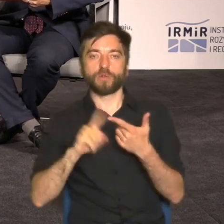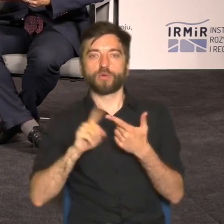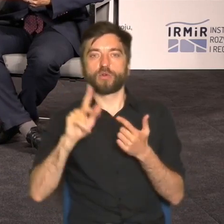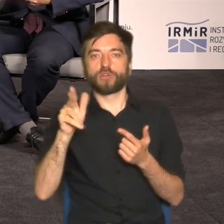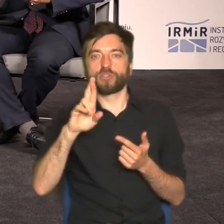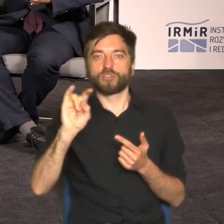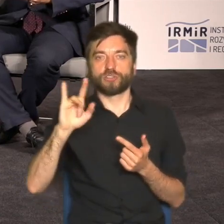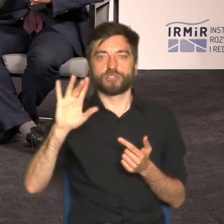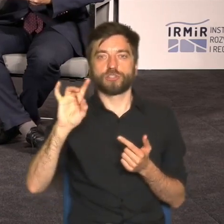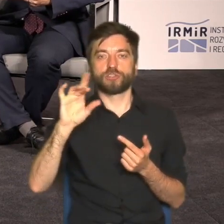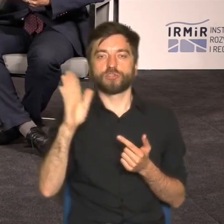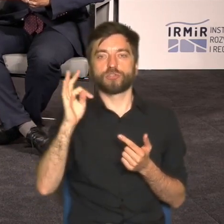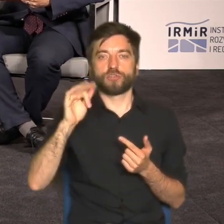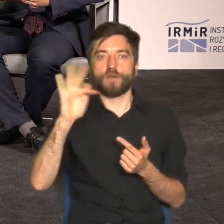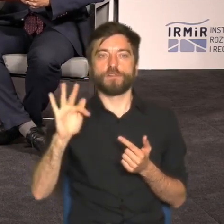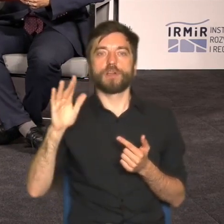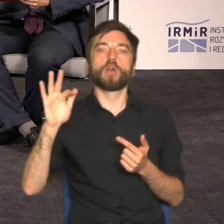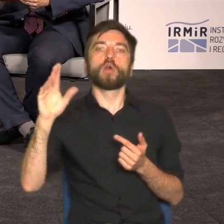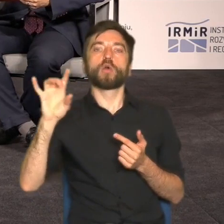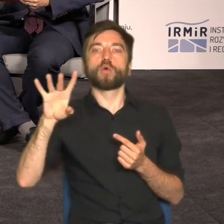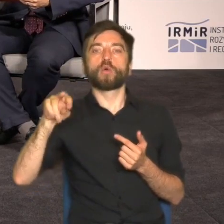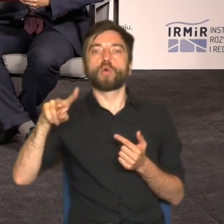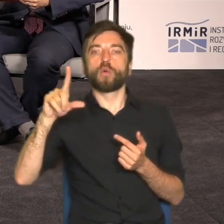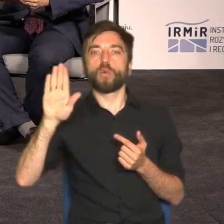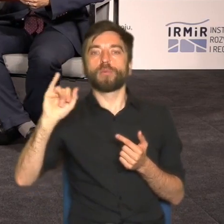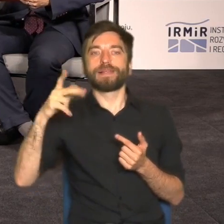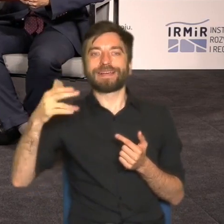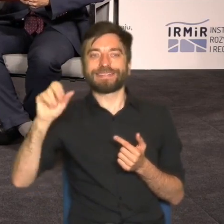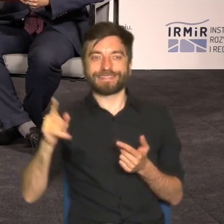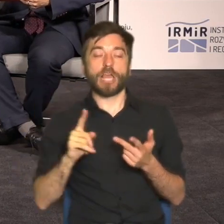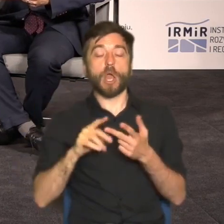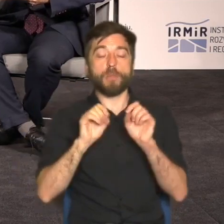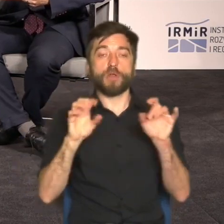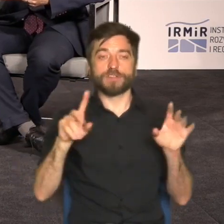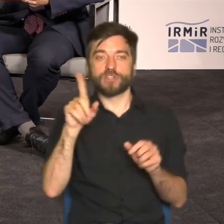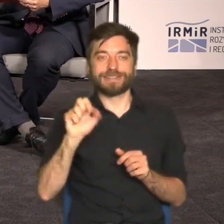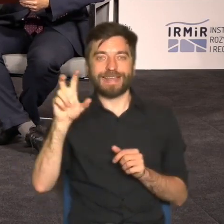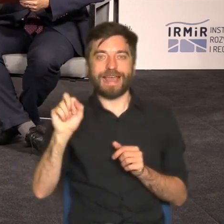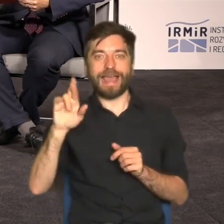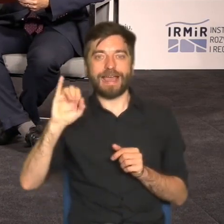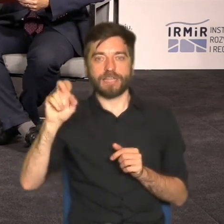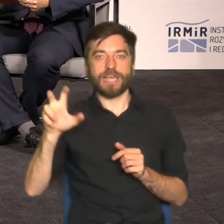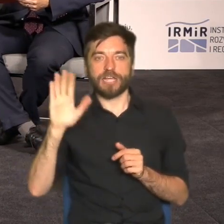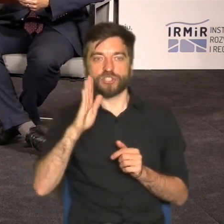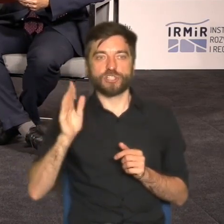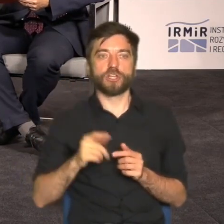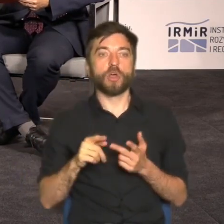Gubiański. Obaj Panowie siedzą tutaj koło mnie. Natomiast Pan Profesor Igor Zachariasz towarzyszy nam